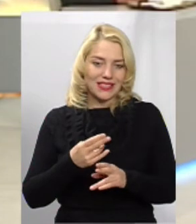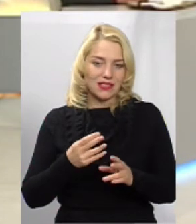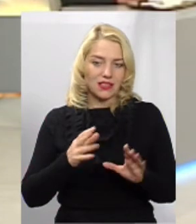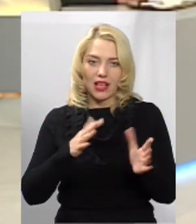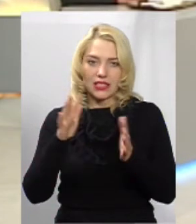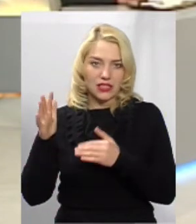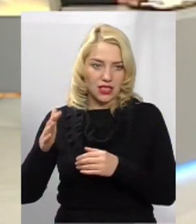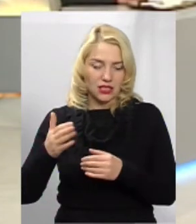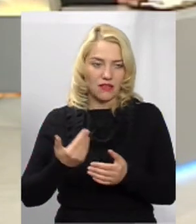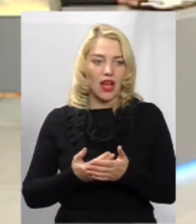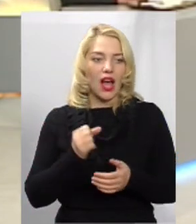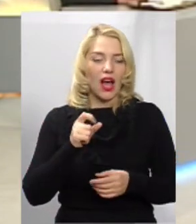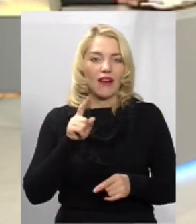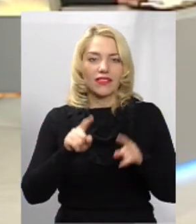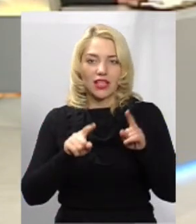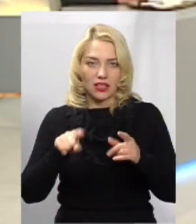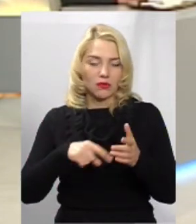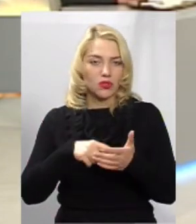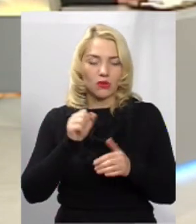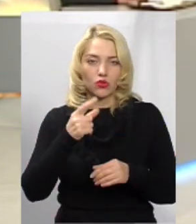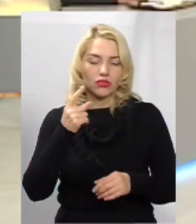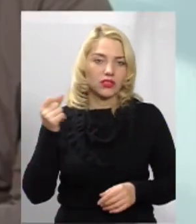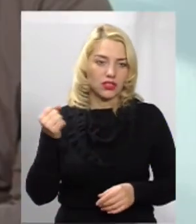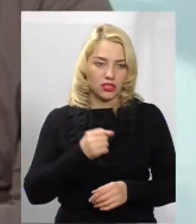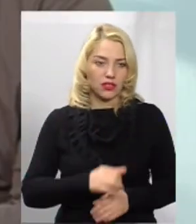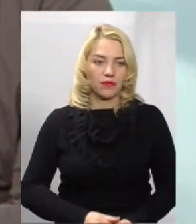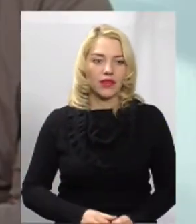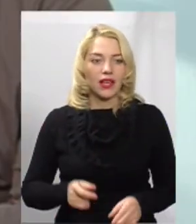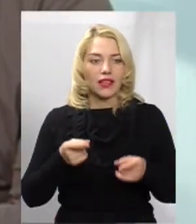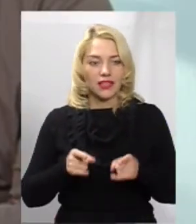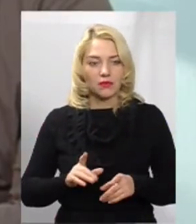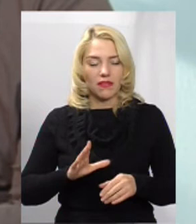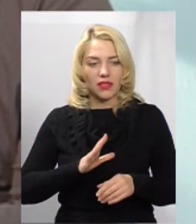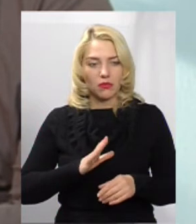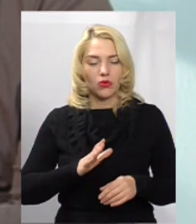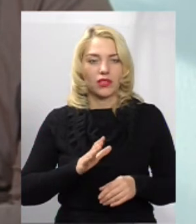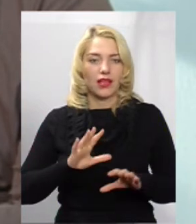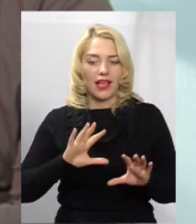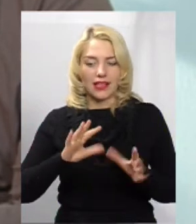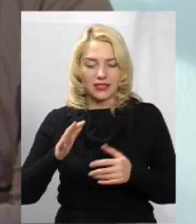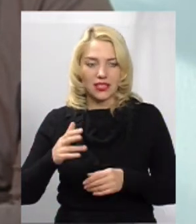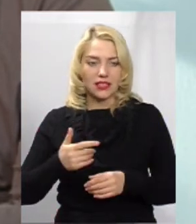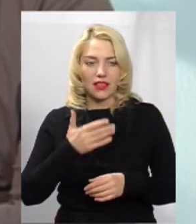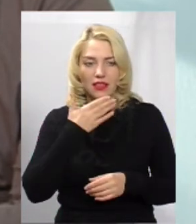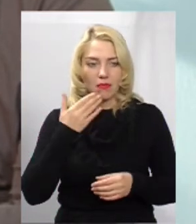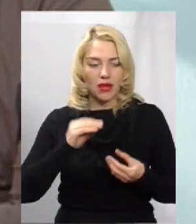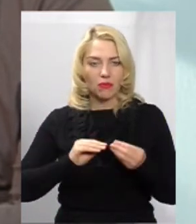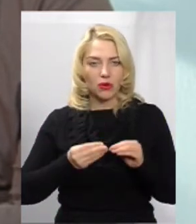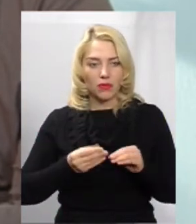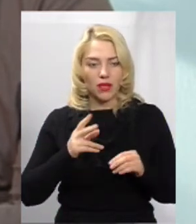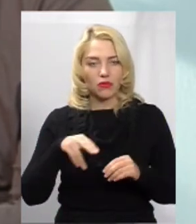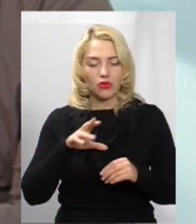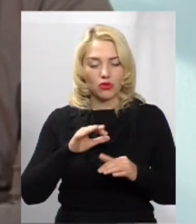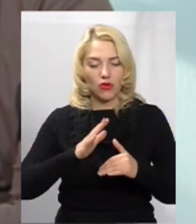тоді, як в деяких містах воно може тривати тижнями. Насправді, були ексцеси в старих будинках, це точно. А нема проблем в плані